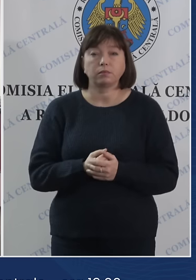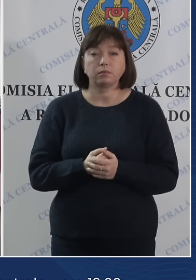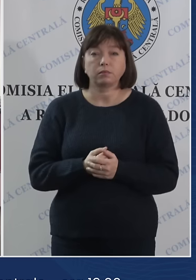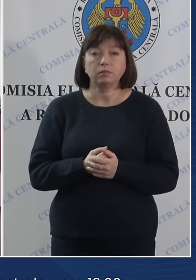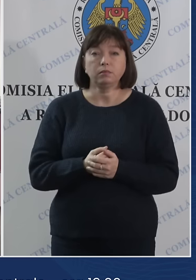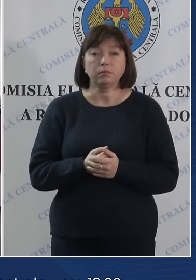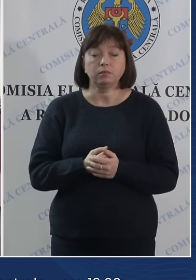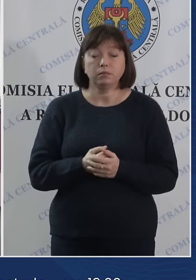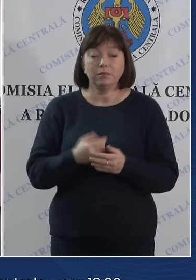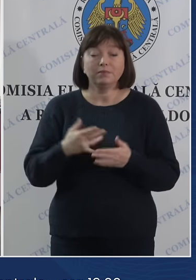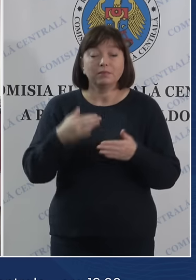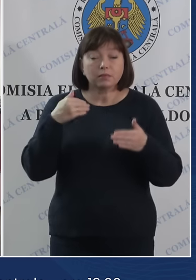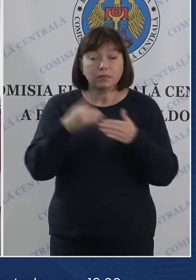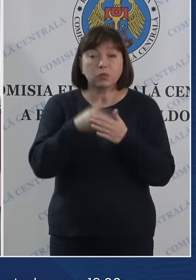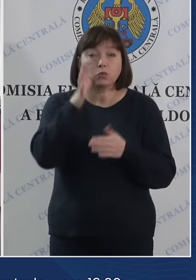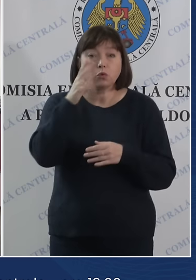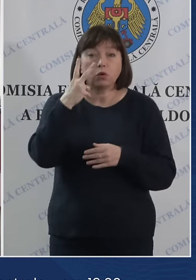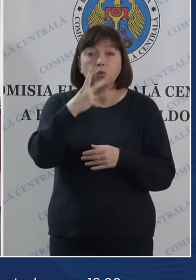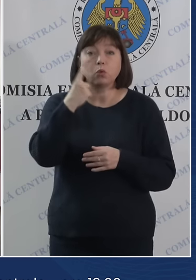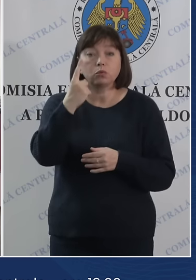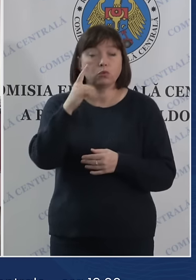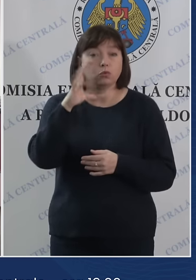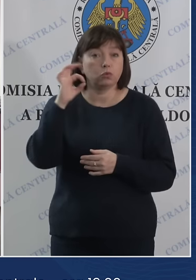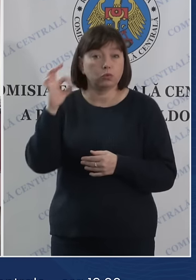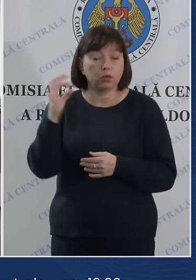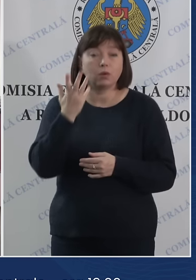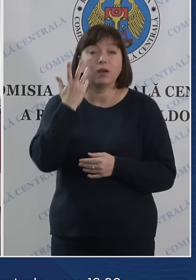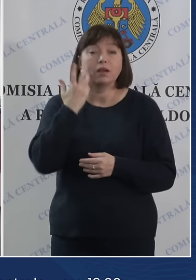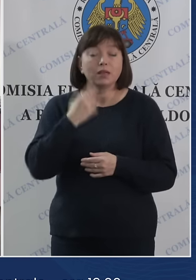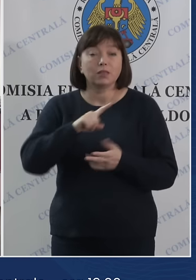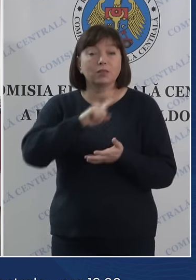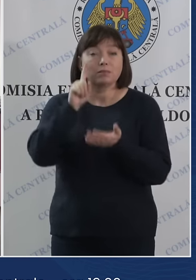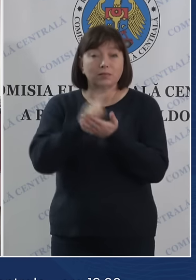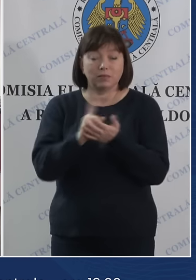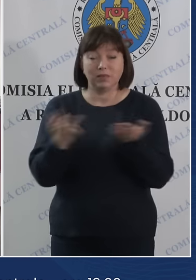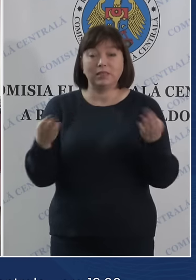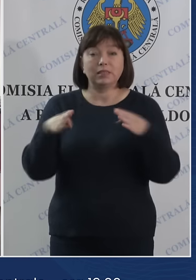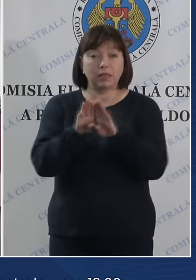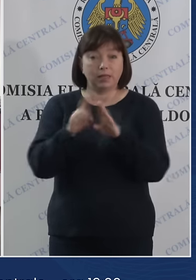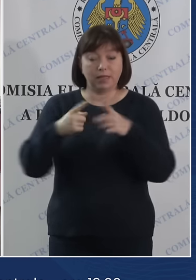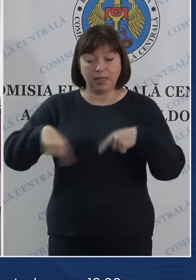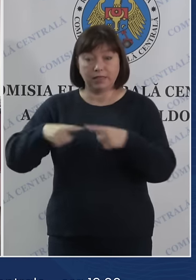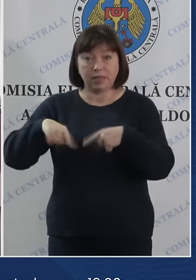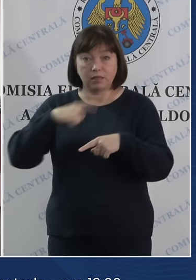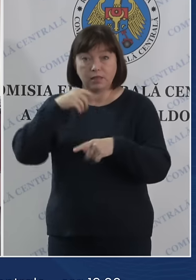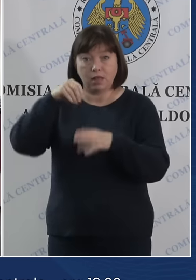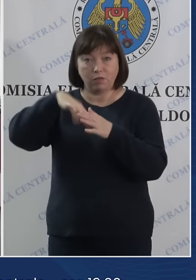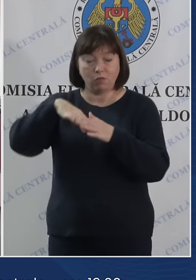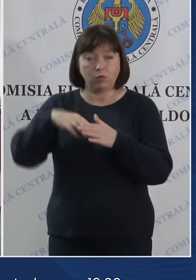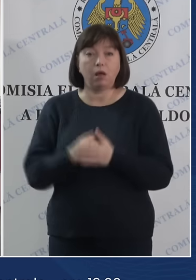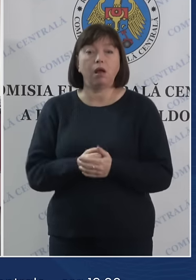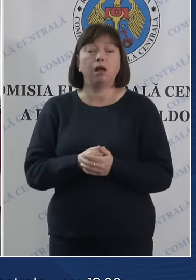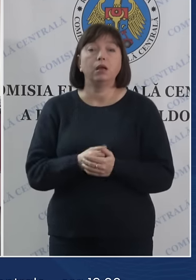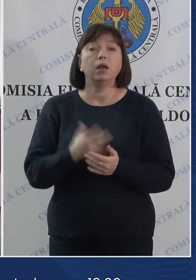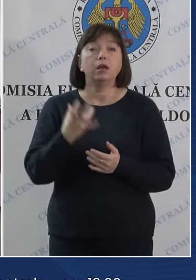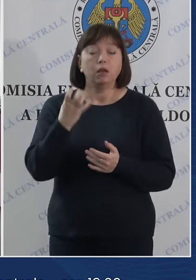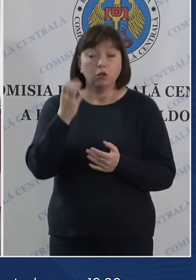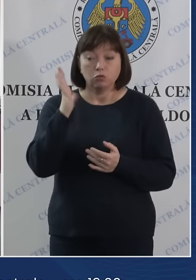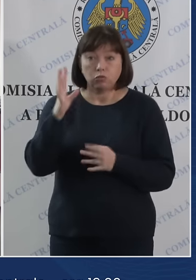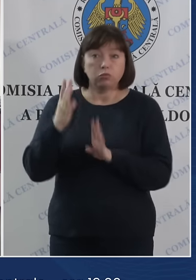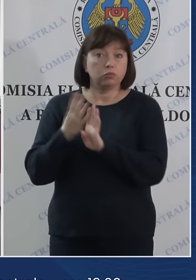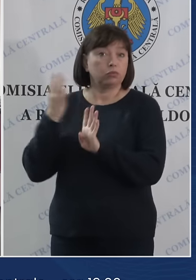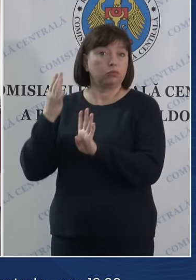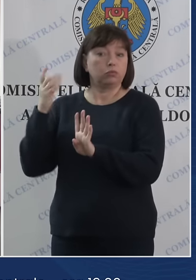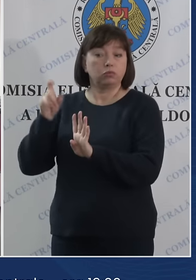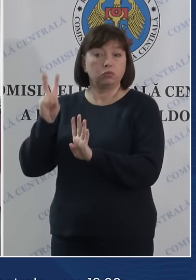către ora 21, când ar trebui să se închide secțiile de votare, vor mai fi alegători